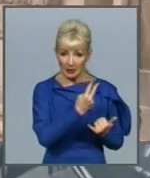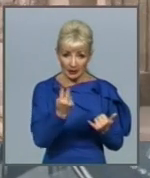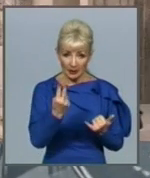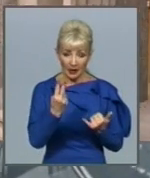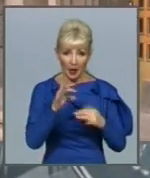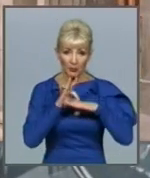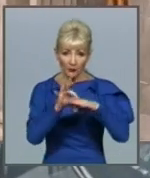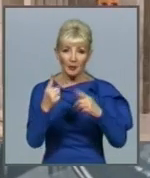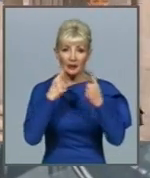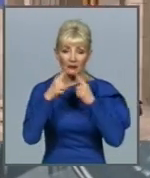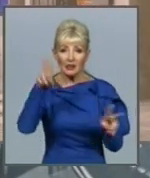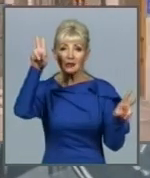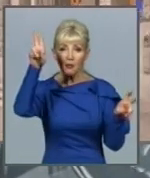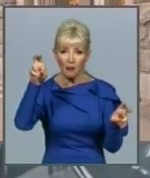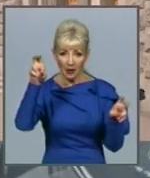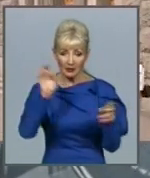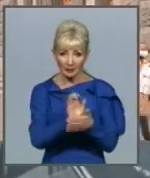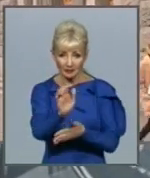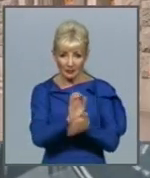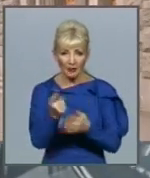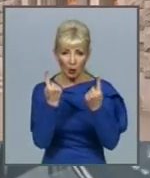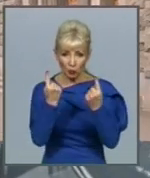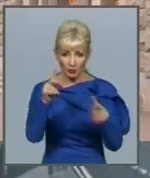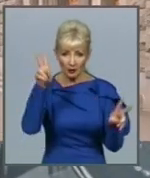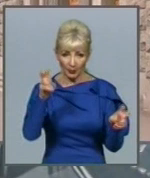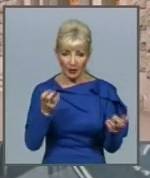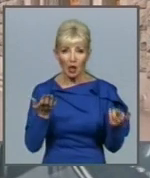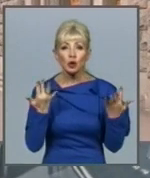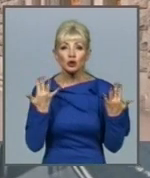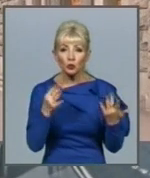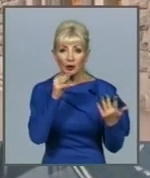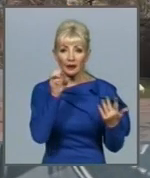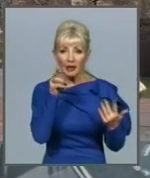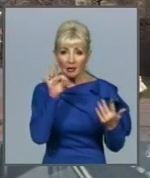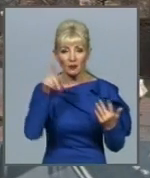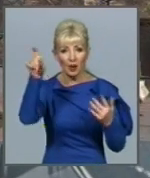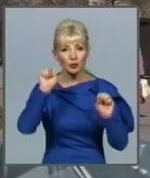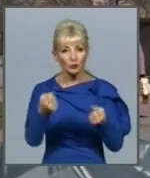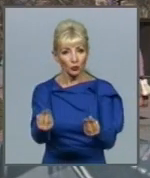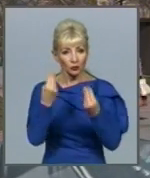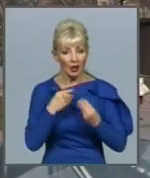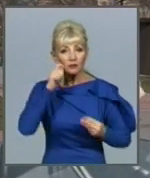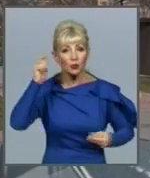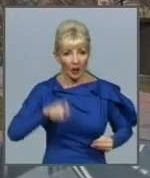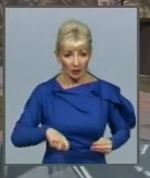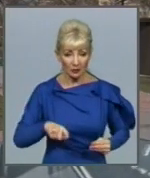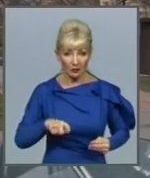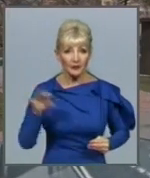-постачальниками, це великі компанії, яку кількість тестів вони зможуть поставити в Україну. І зараз